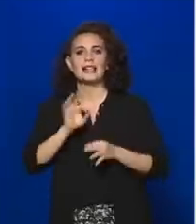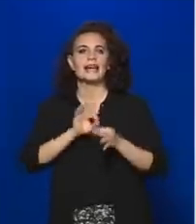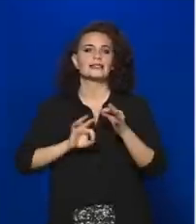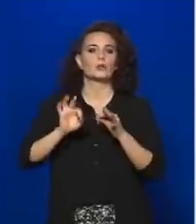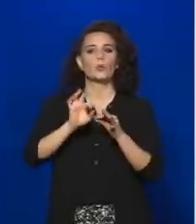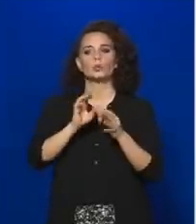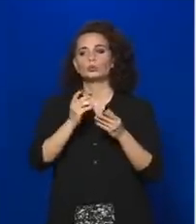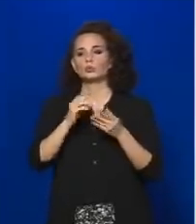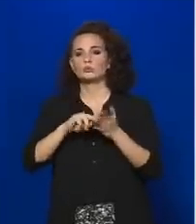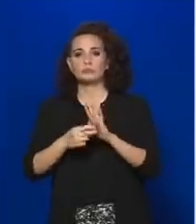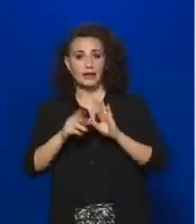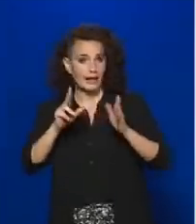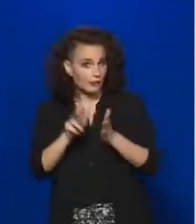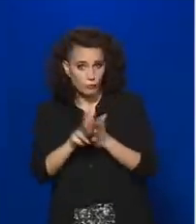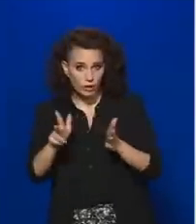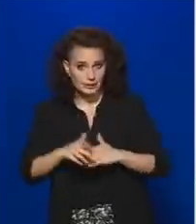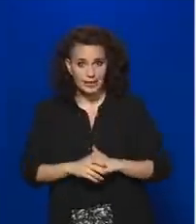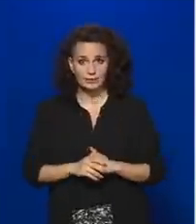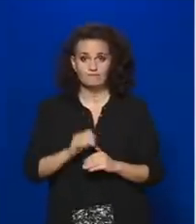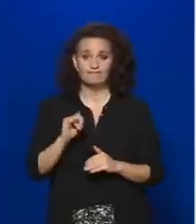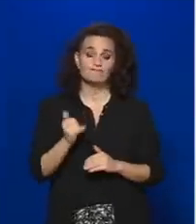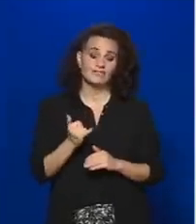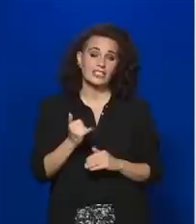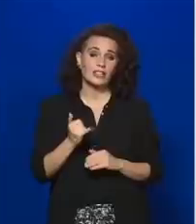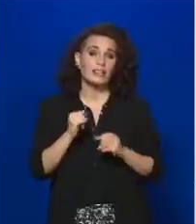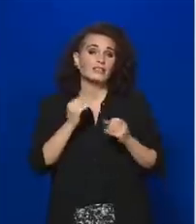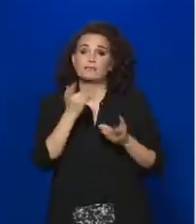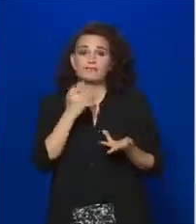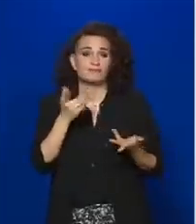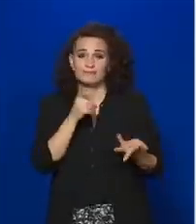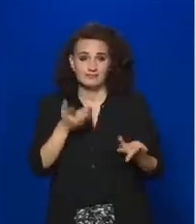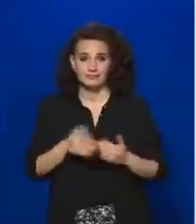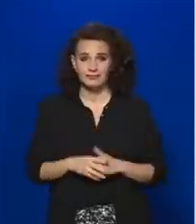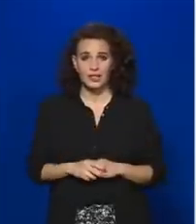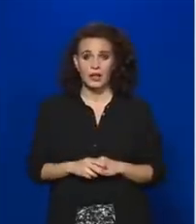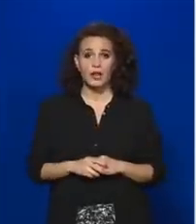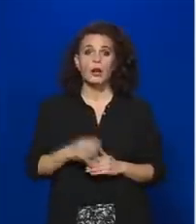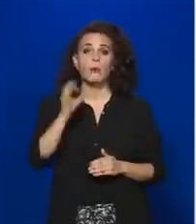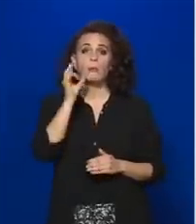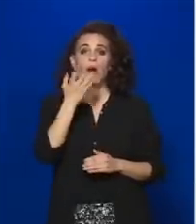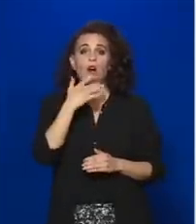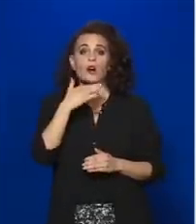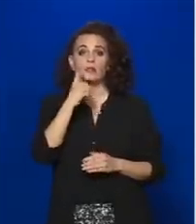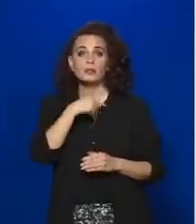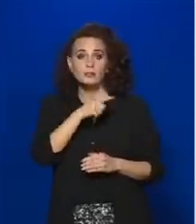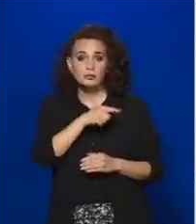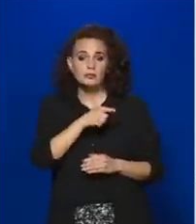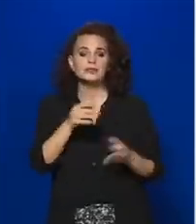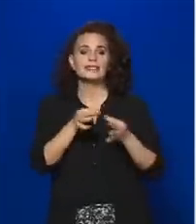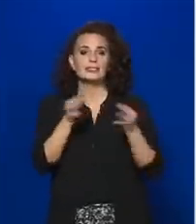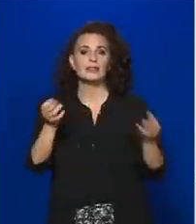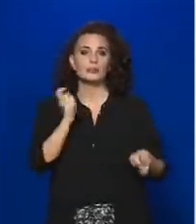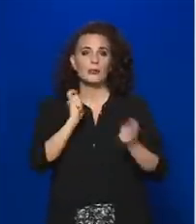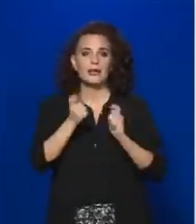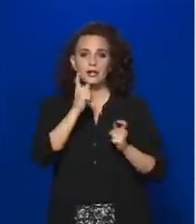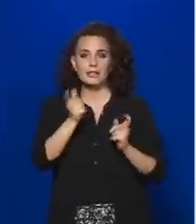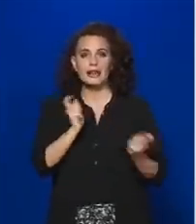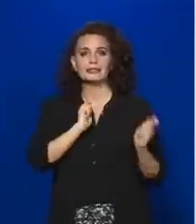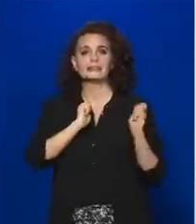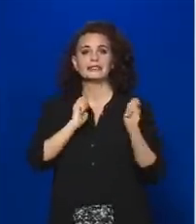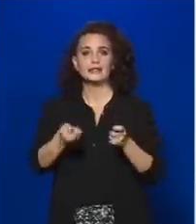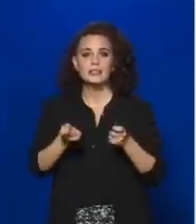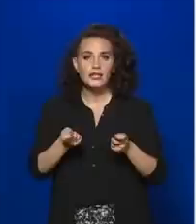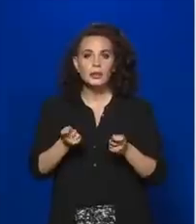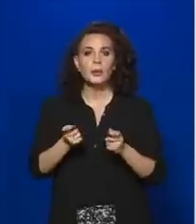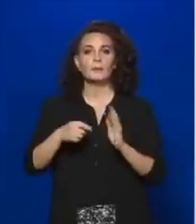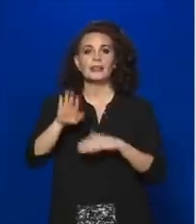és ez a gyakorlatban annyit jelent, hogy a Bahart nyilvános pályázatot ír ki vitorláskikötők bérleti